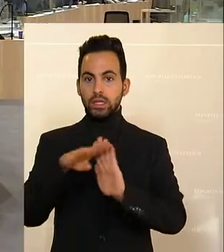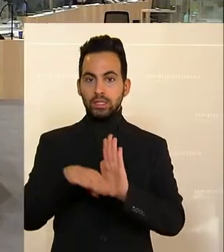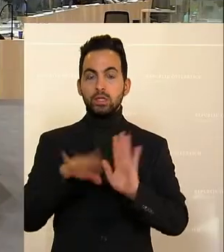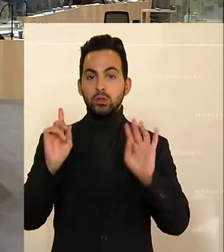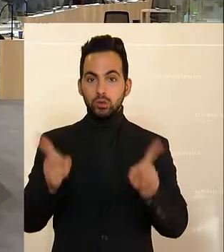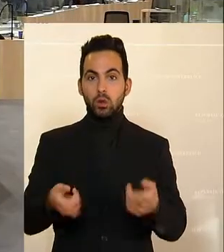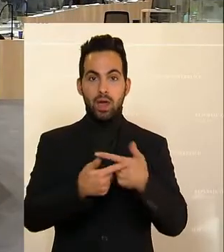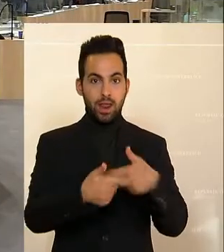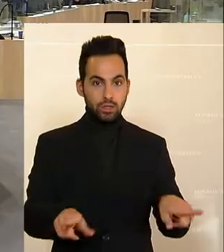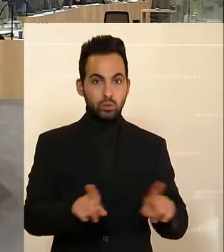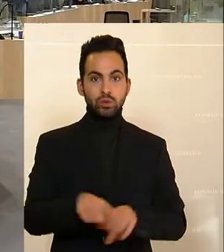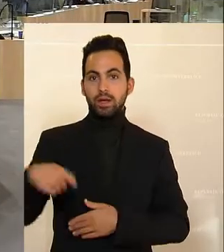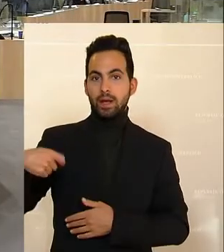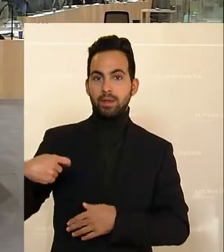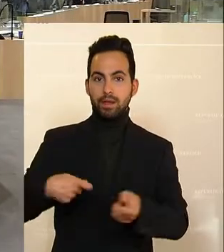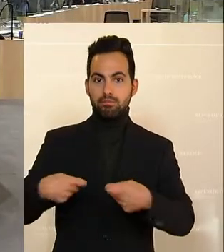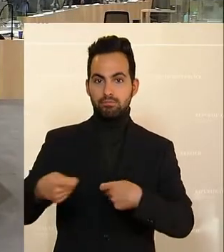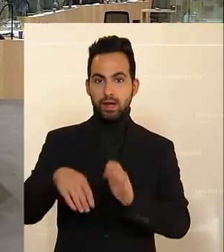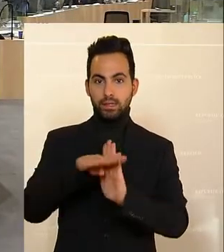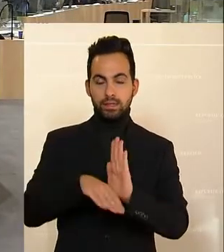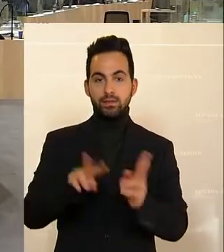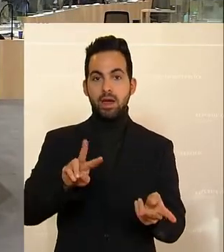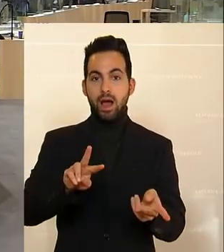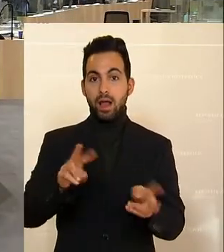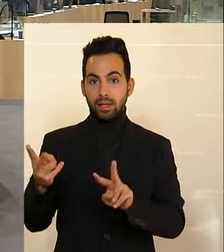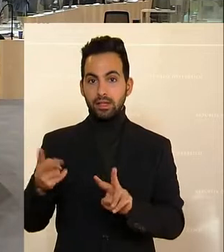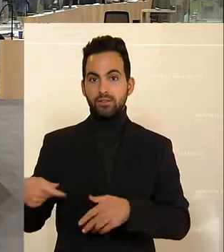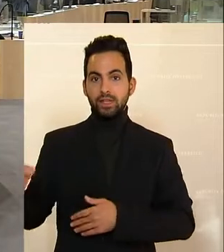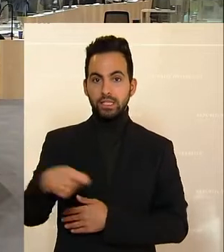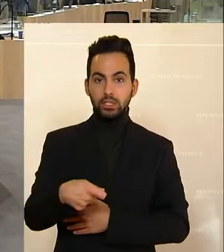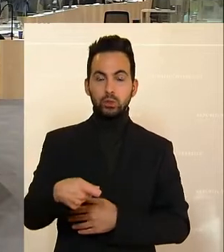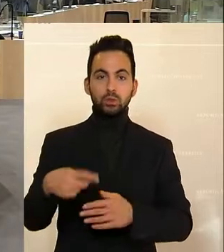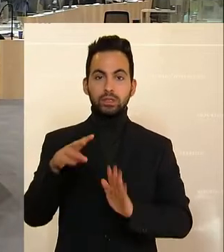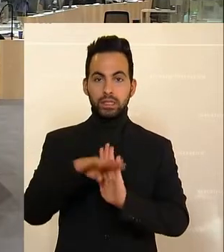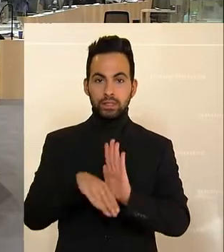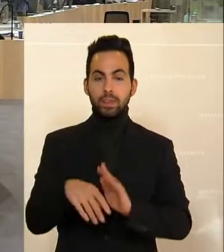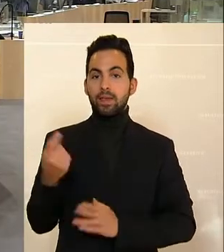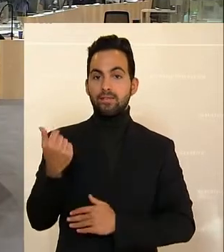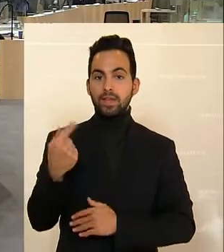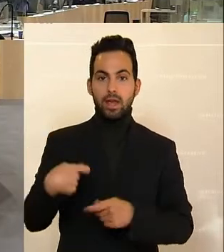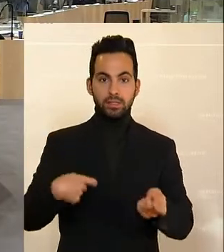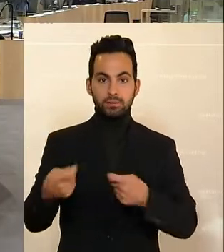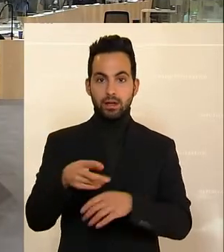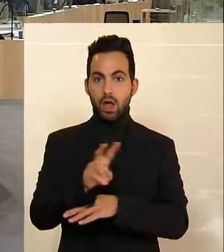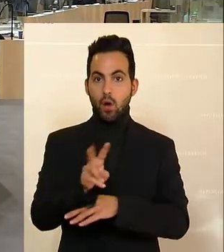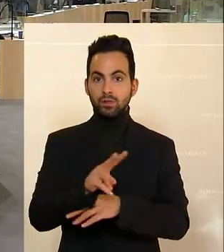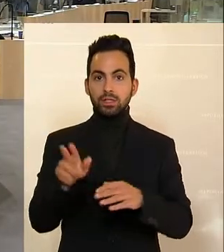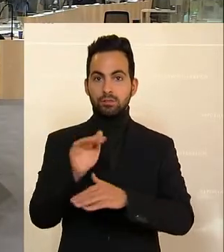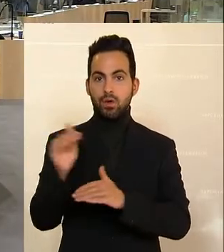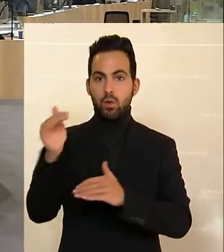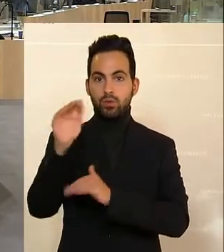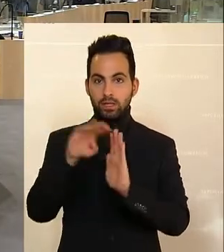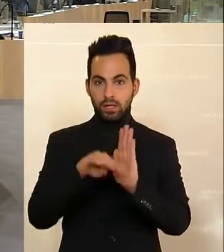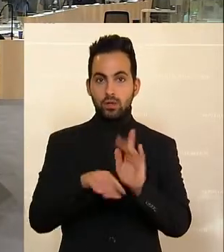und das Kapitalmarktgesetz, das Alternativfinanzierungsgesetz, das Finanzmarktaufsichtsbehördengesetz